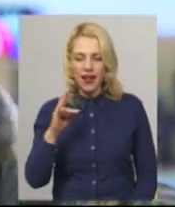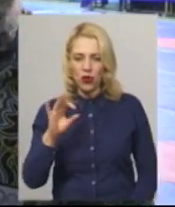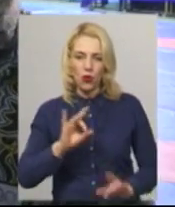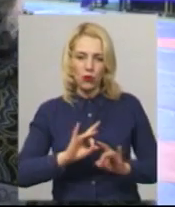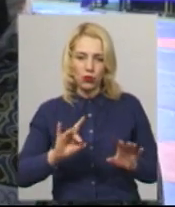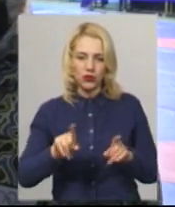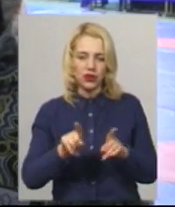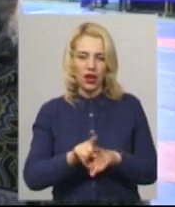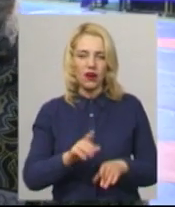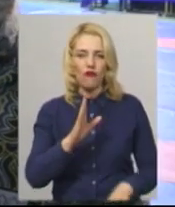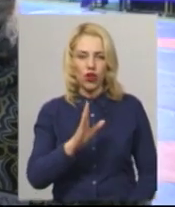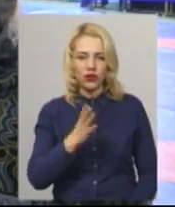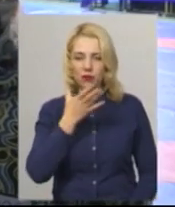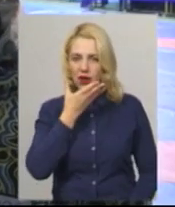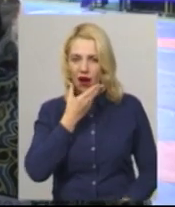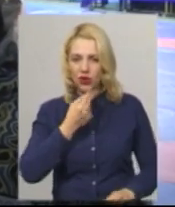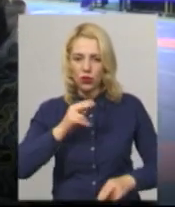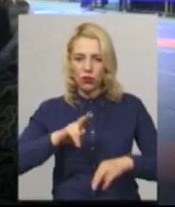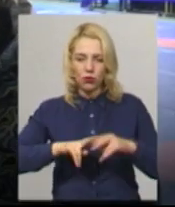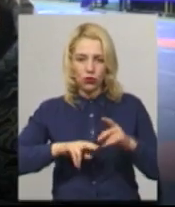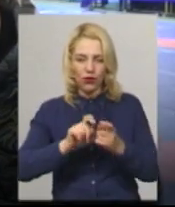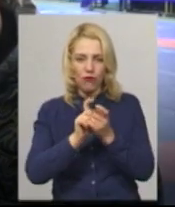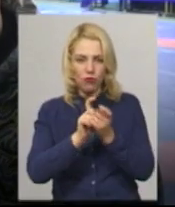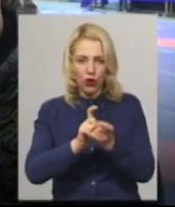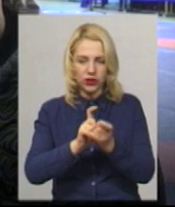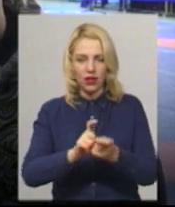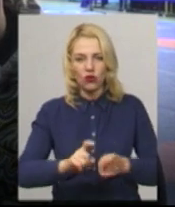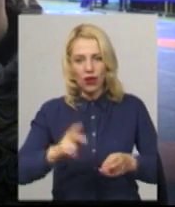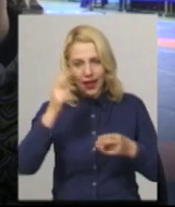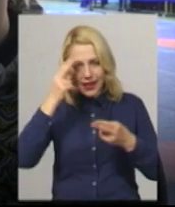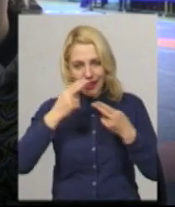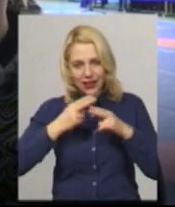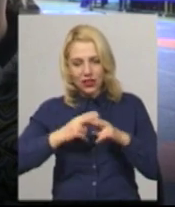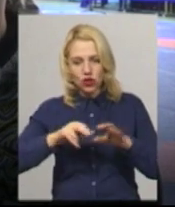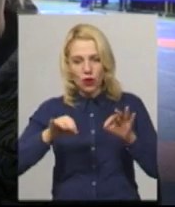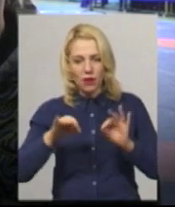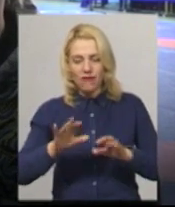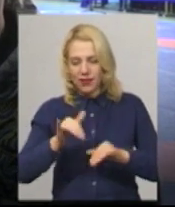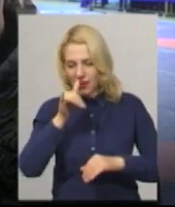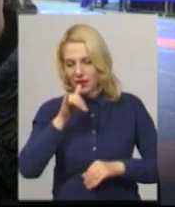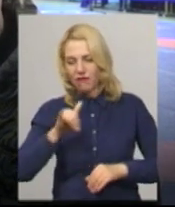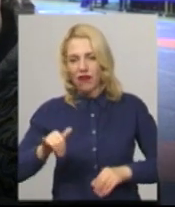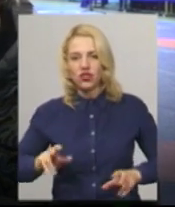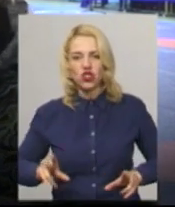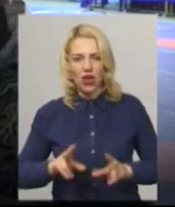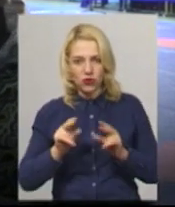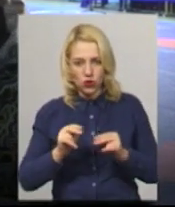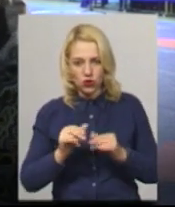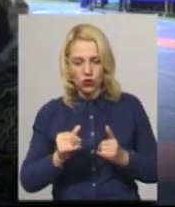«Володимир гарно побудував поєдинок тактично правильно, не давав шансу супернику.